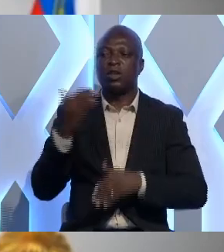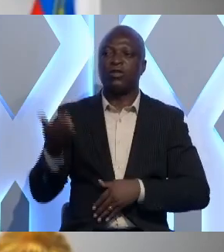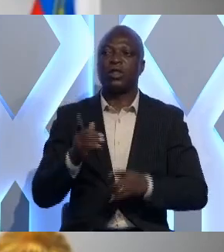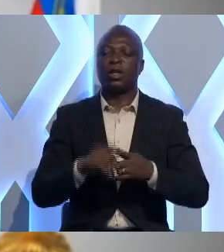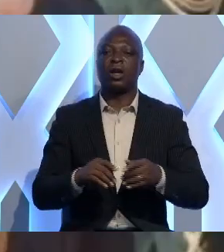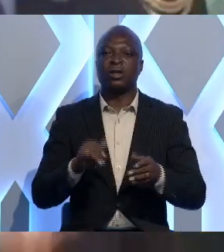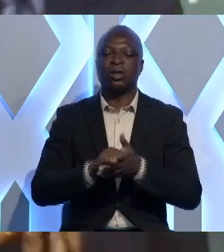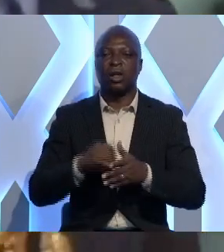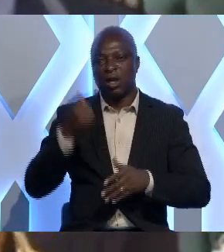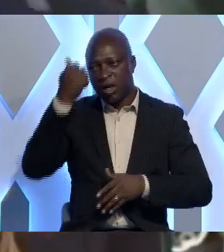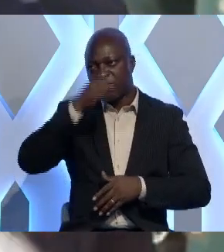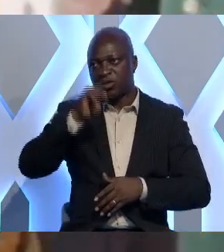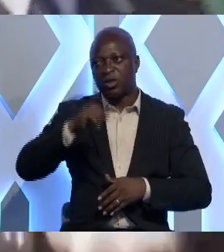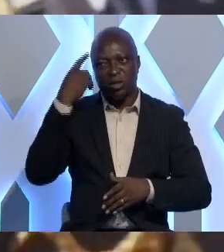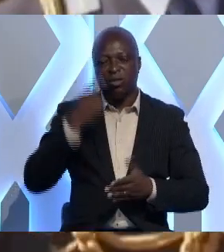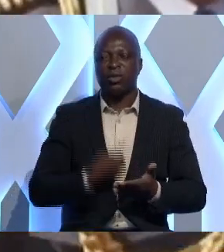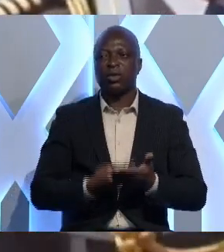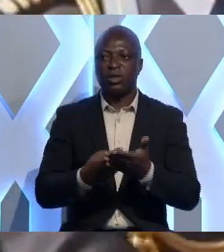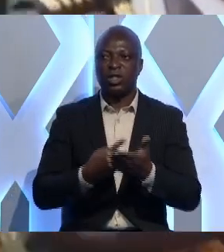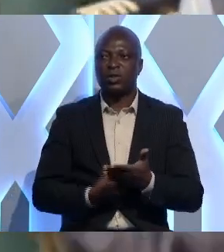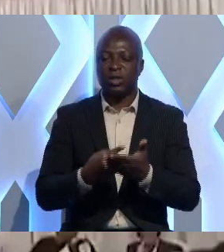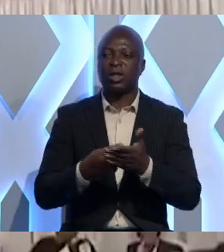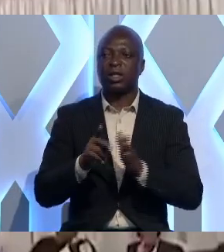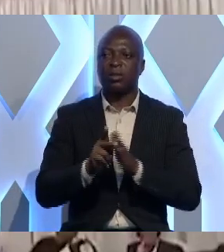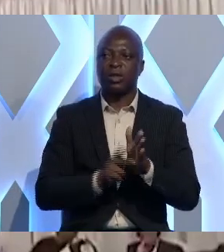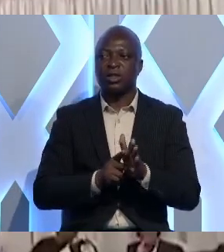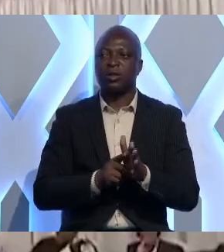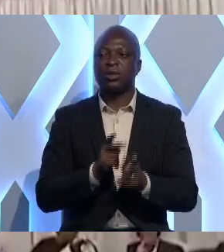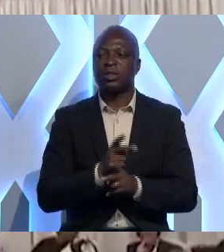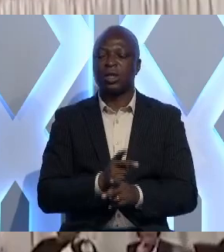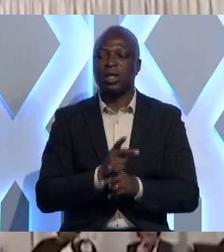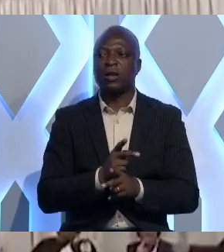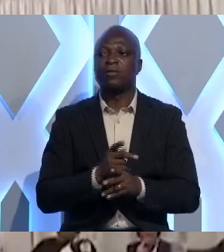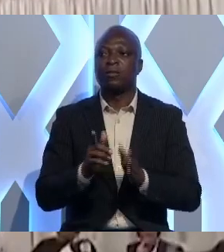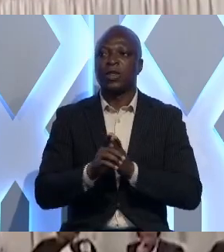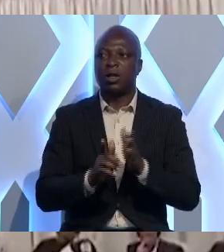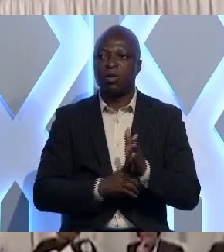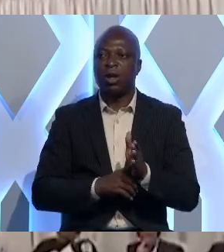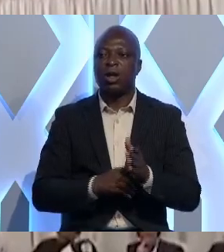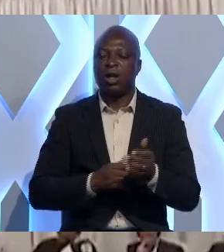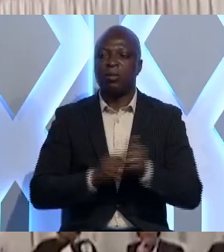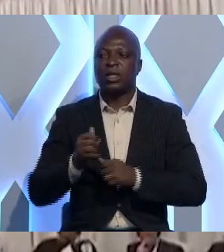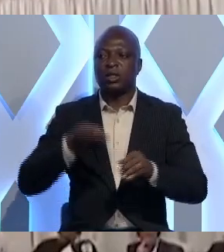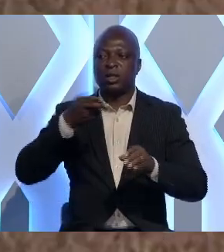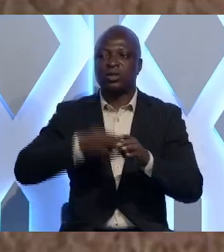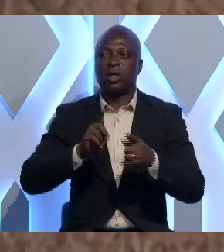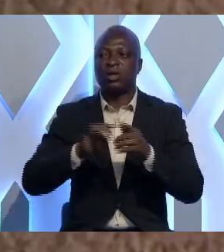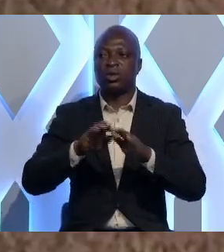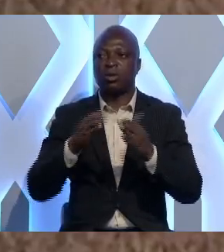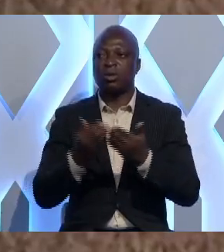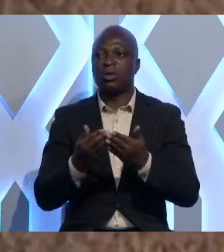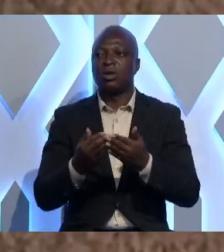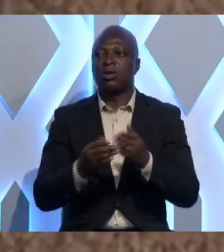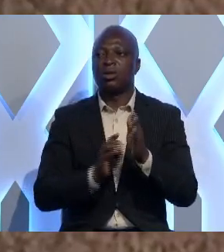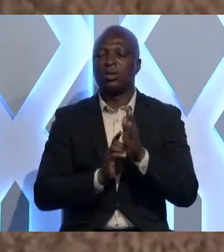Johannesburg pour discuter des principes, standards, critères et procédures d'adhésion à ce bloc de puissances